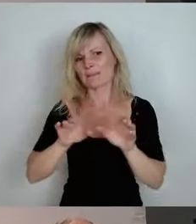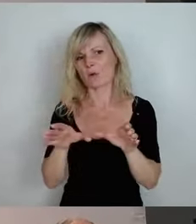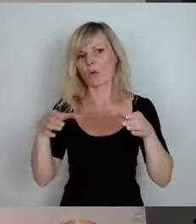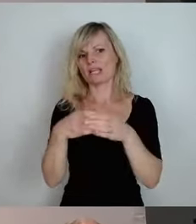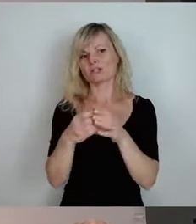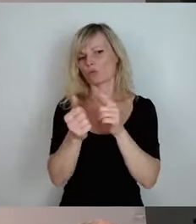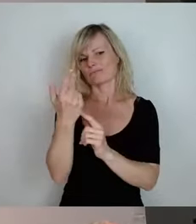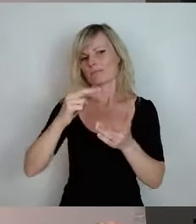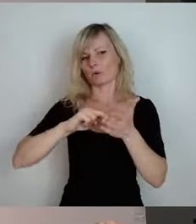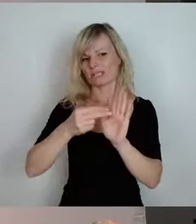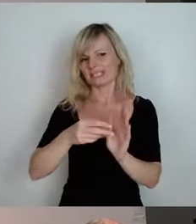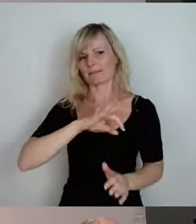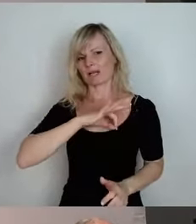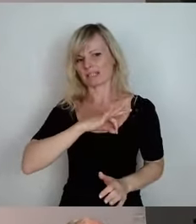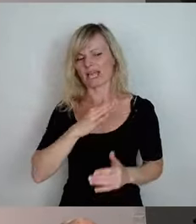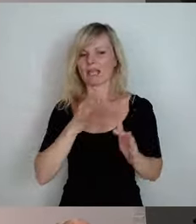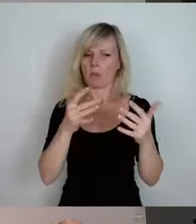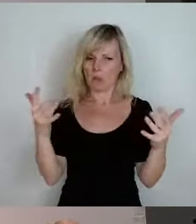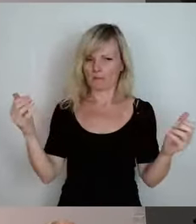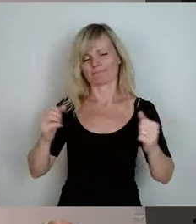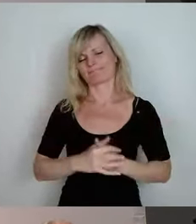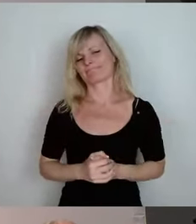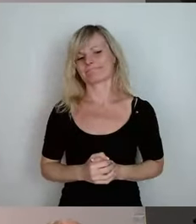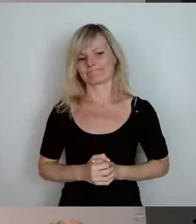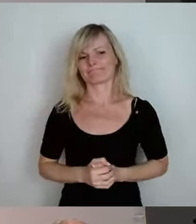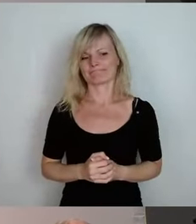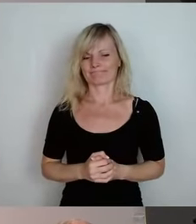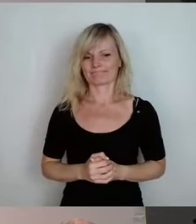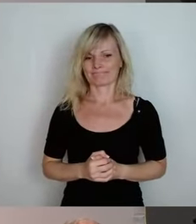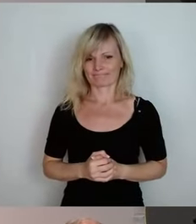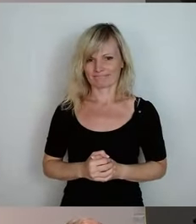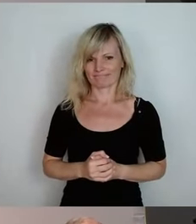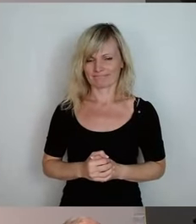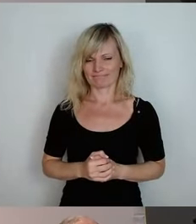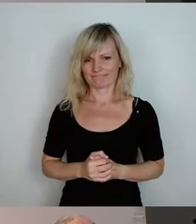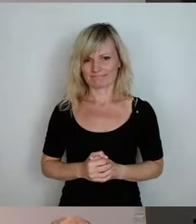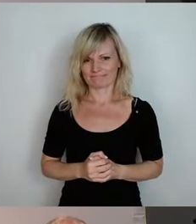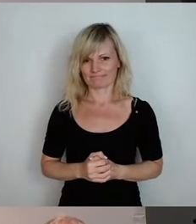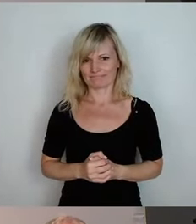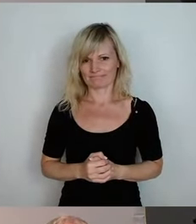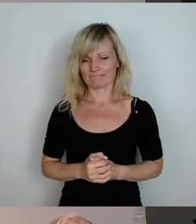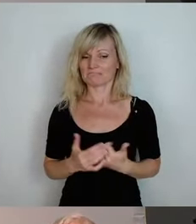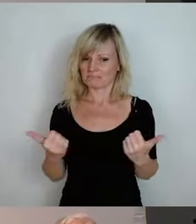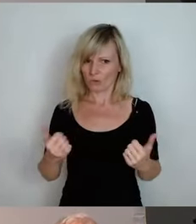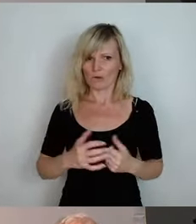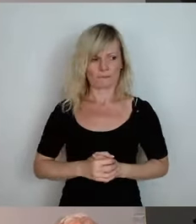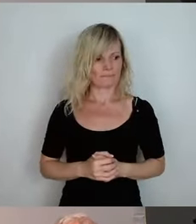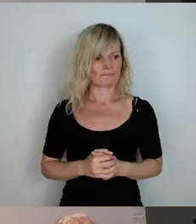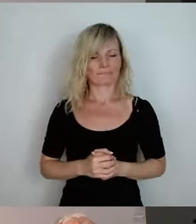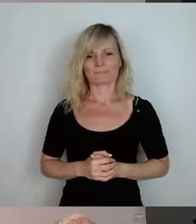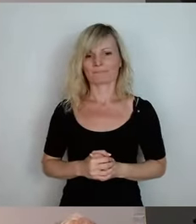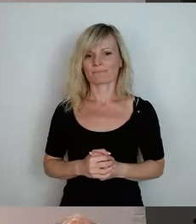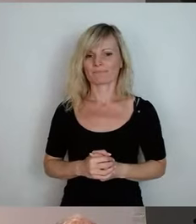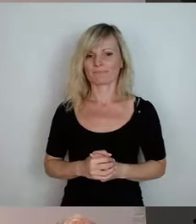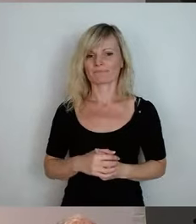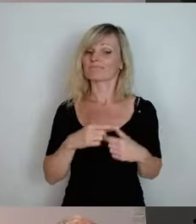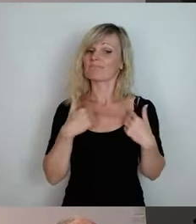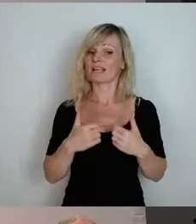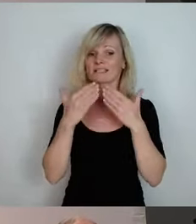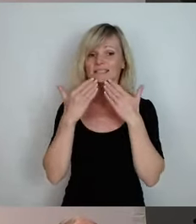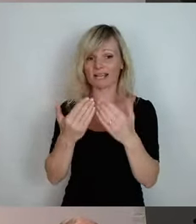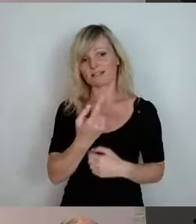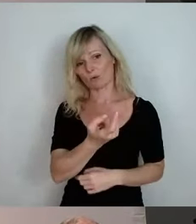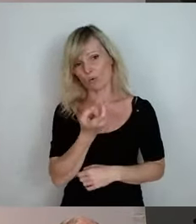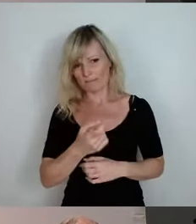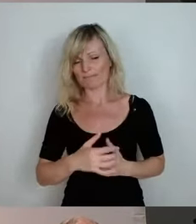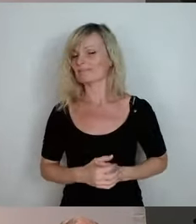Politik, Parteischiene und was es noch so gibt. Also, finde ich wirklich toll. Herzlichen Dank, dass du hergekommen bist zu